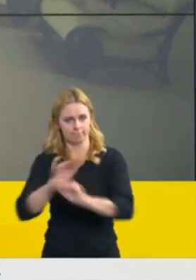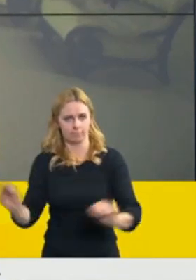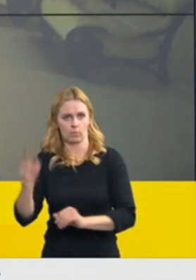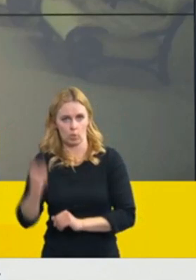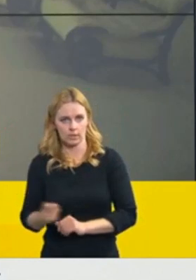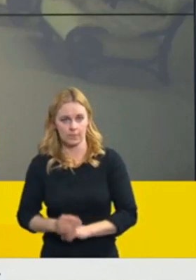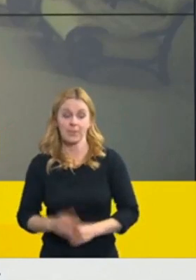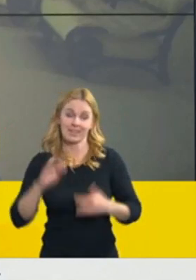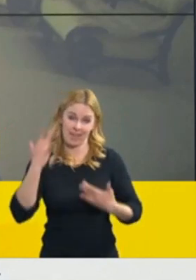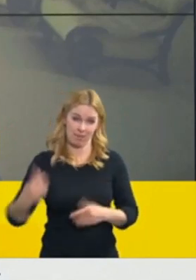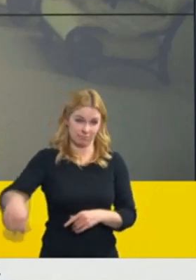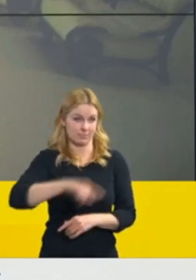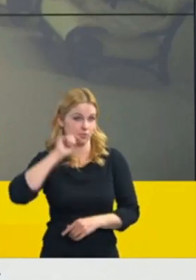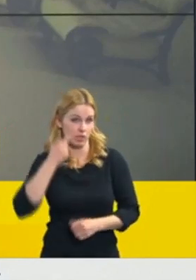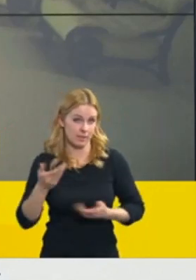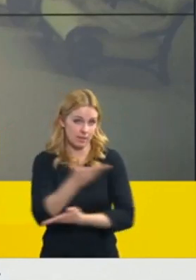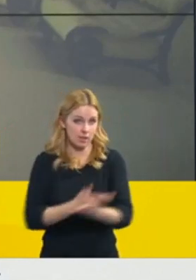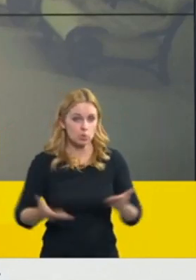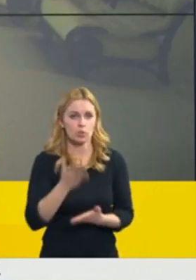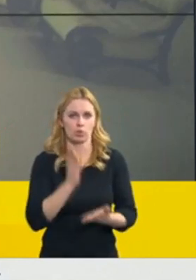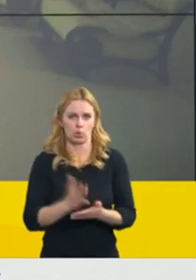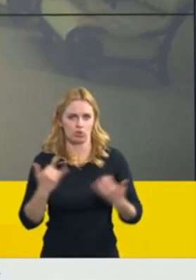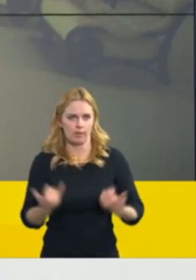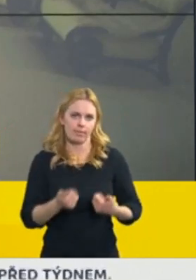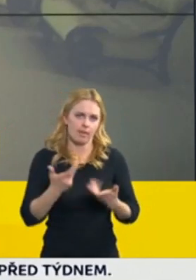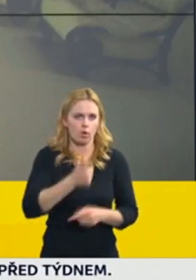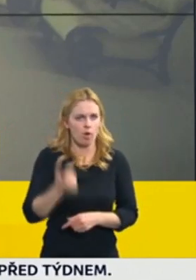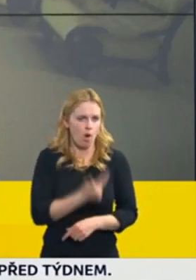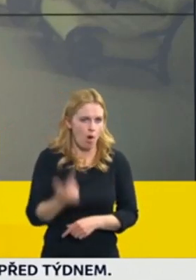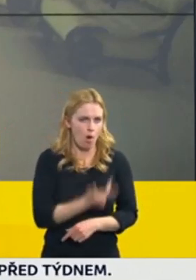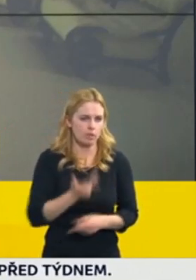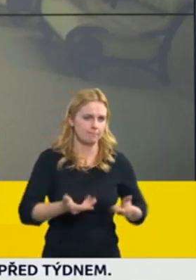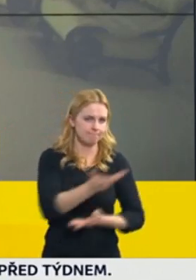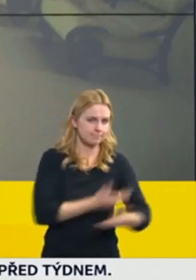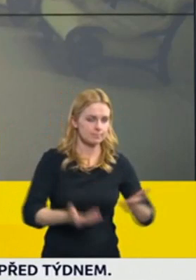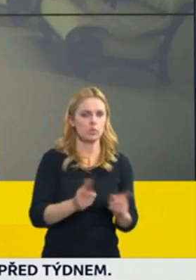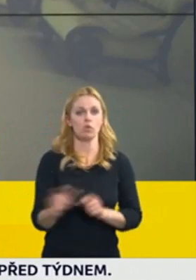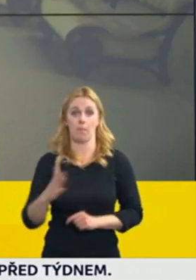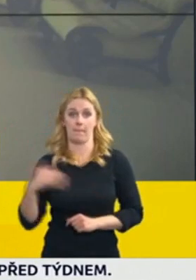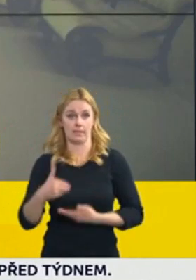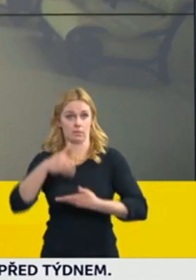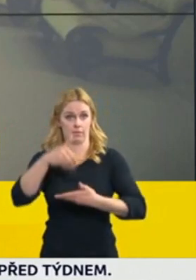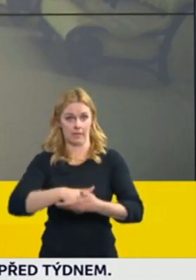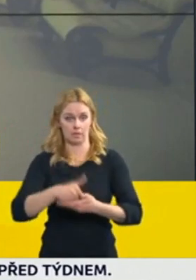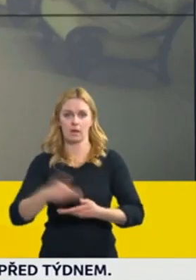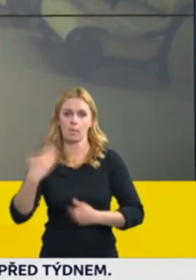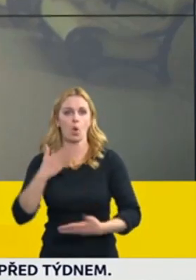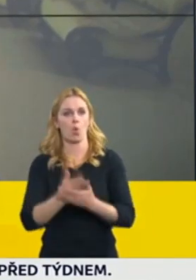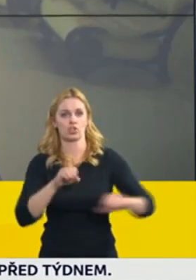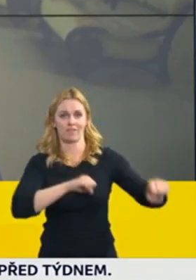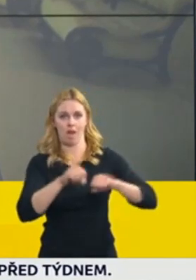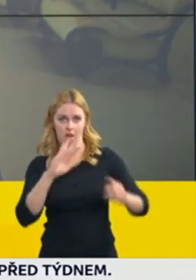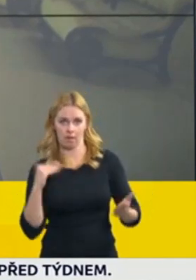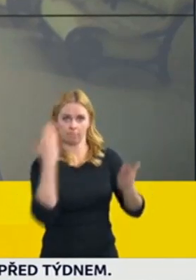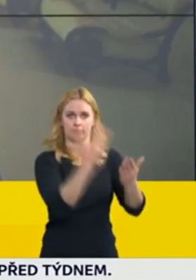probíhala v posledních dnech a hodinách. Ministerstvo vnitra předložilo na vládu kompletní dokumentaci.